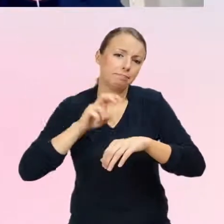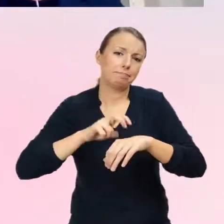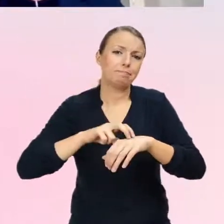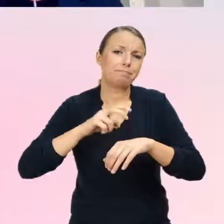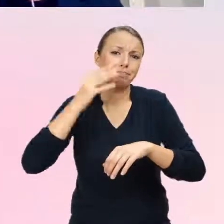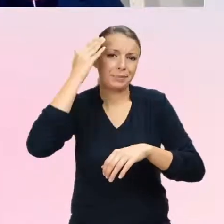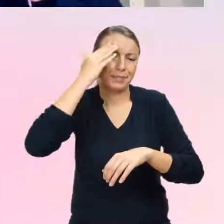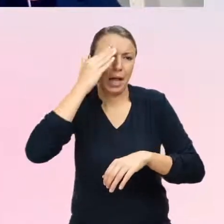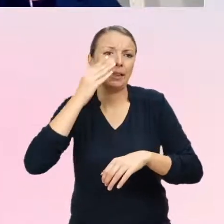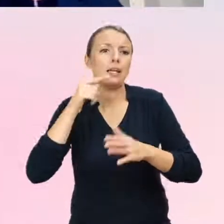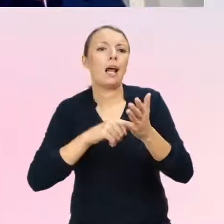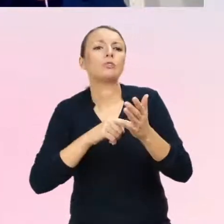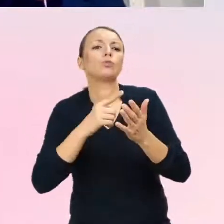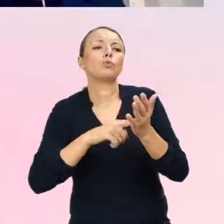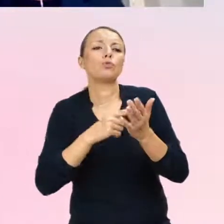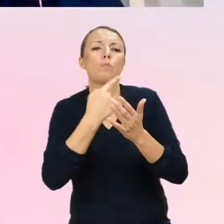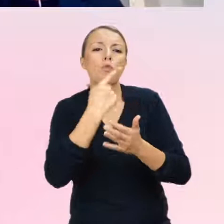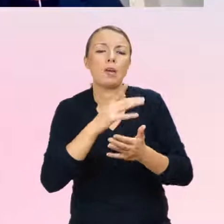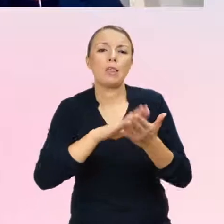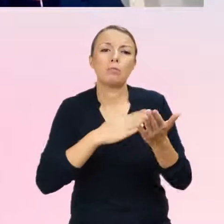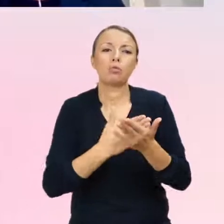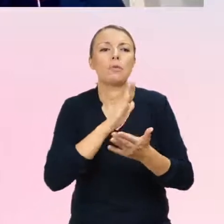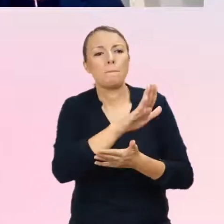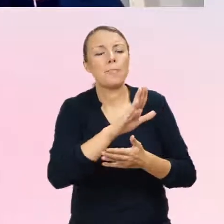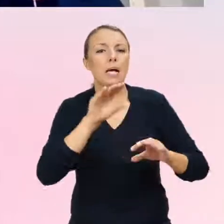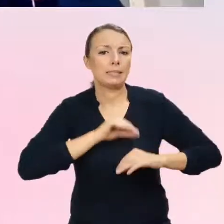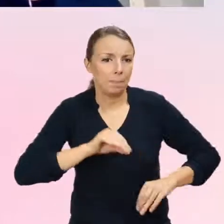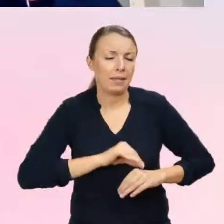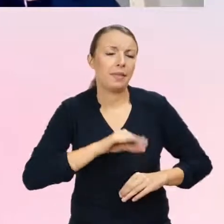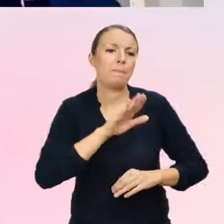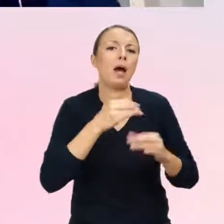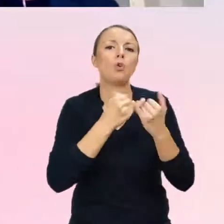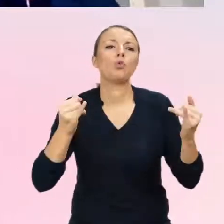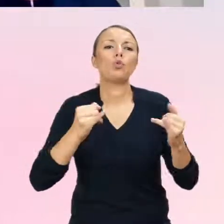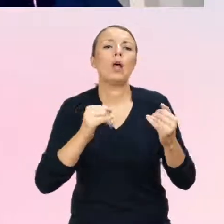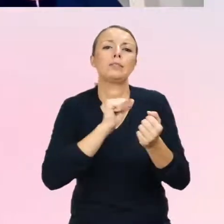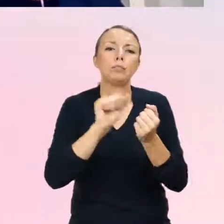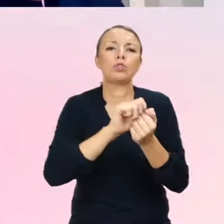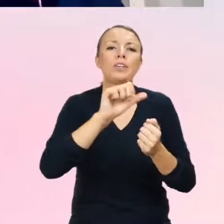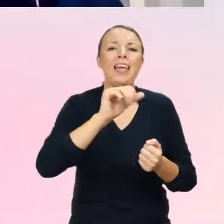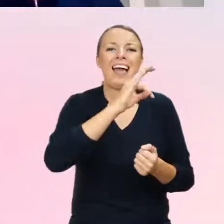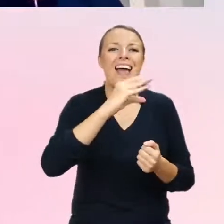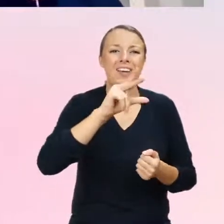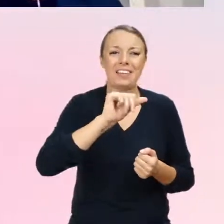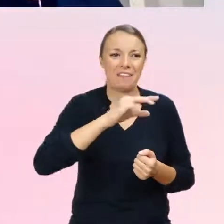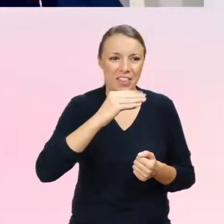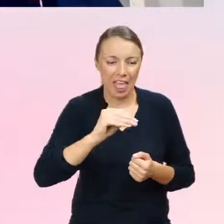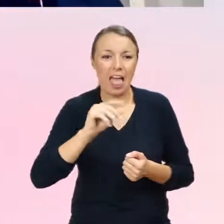afektywnych, czy rozpozna lęk, czy depresję, a nie będzie diagnozował w kierunku autyzmu.